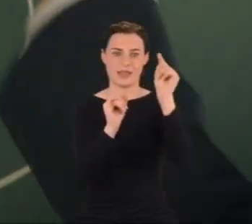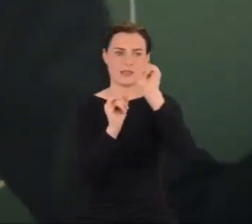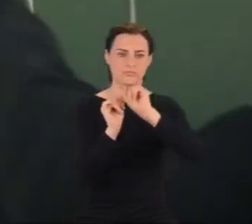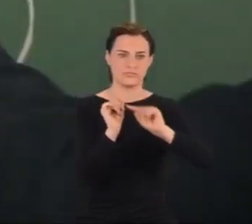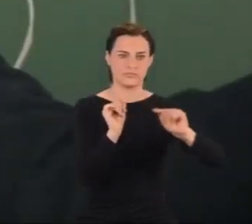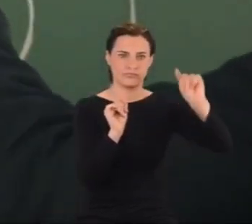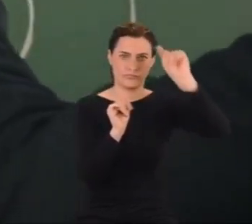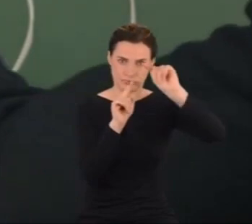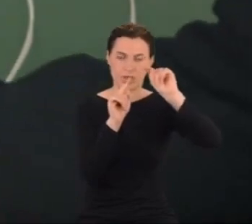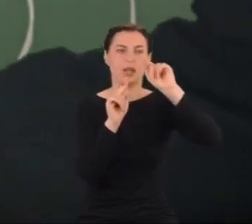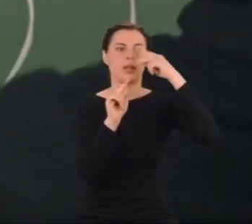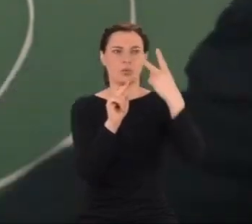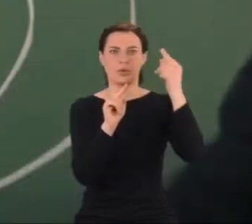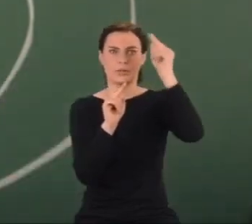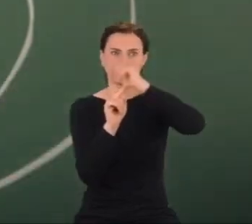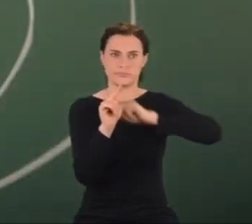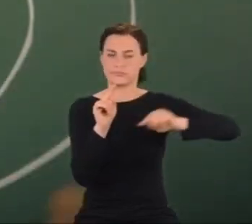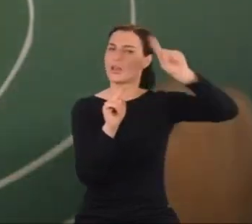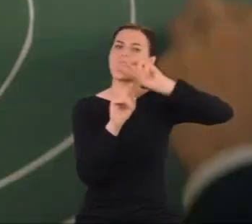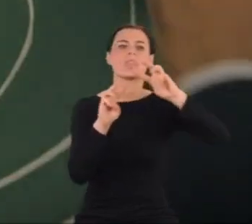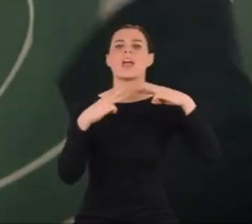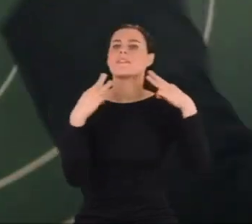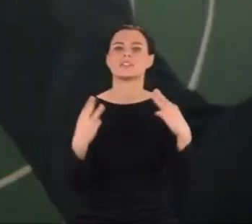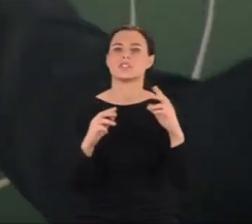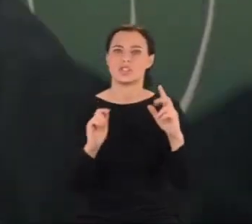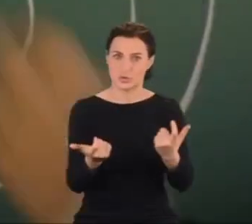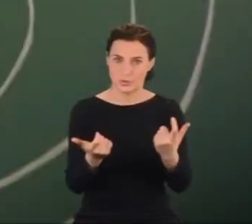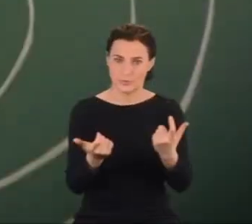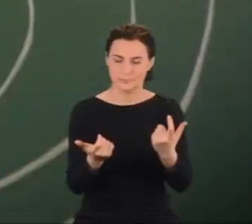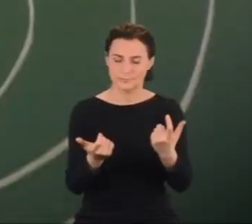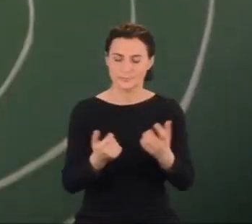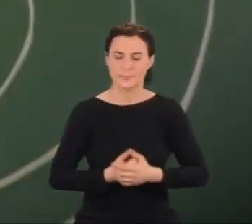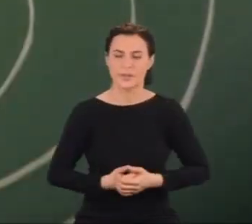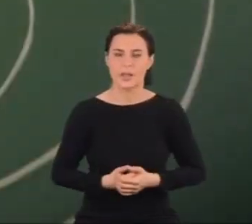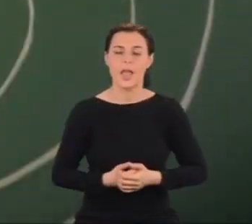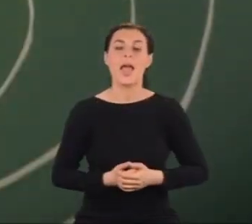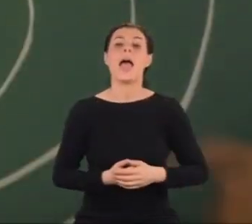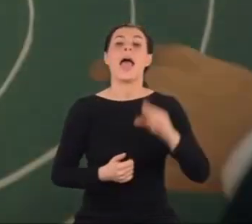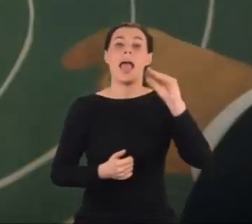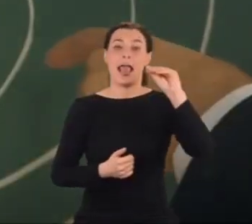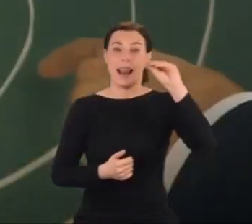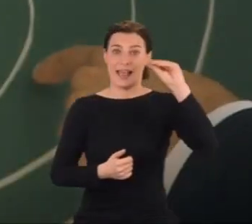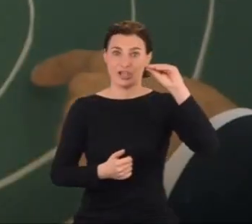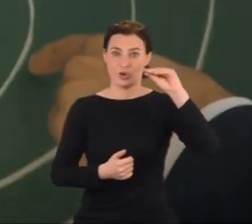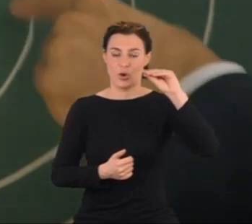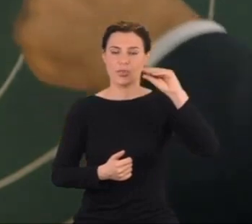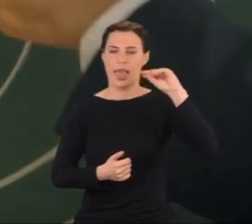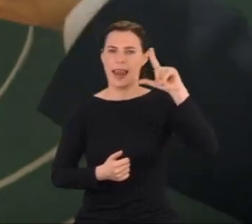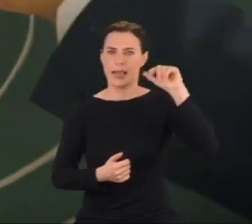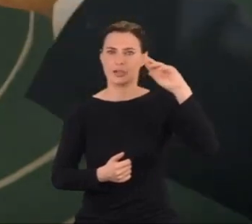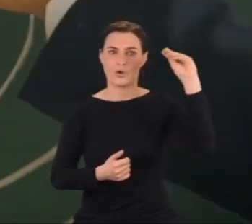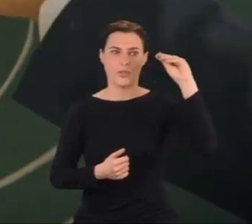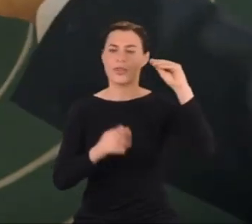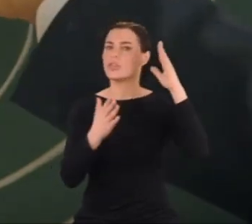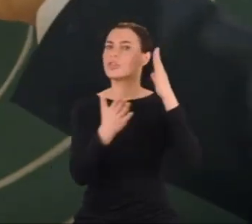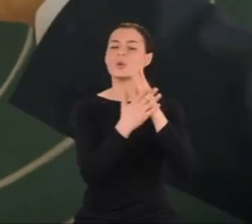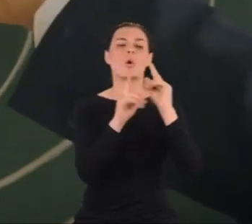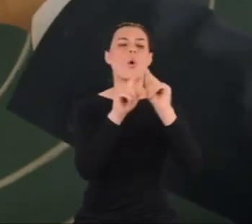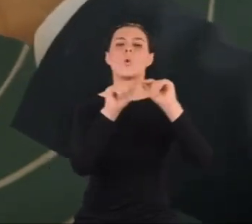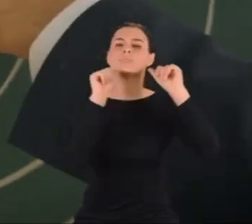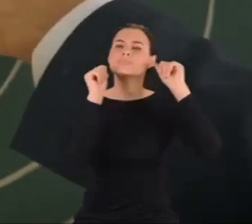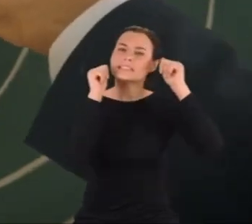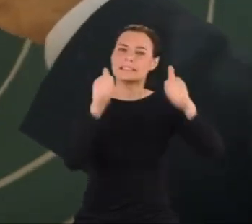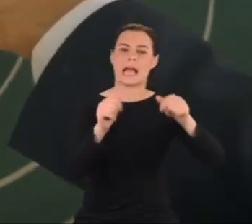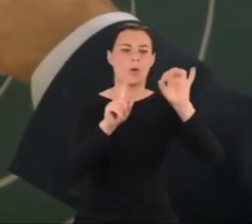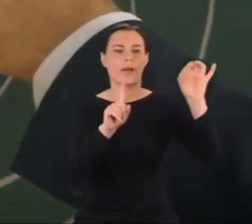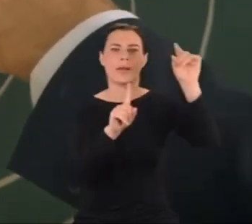Najważniejsze ustalenie polega na tym, że elektron może krążyć tylko po ustalonych